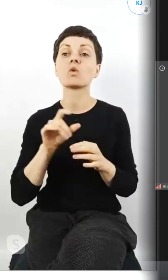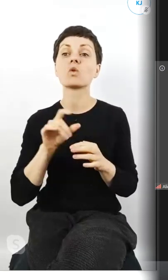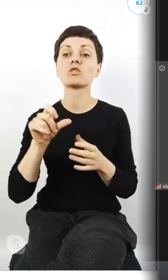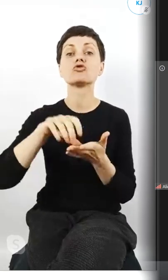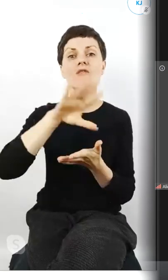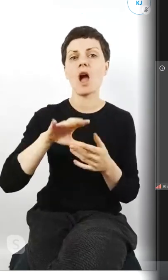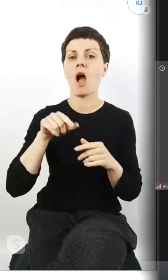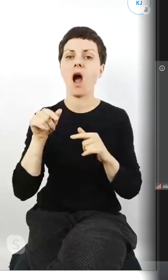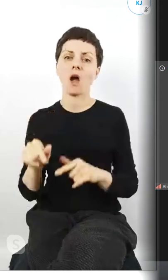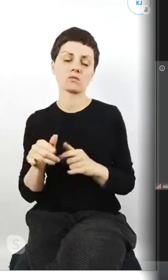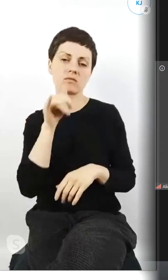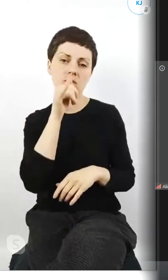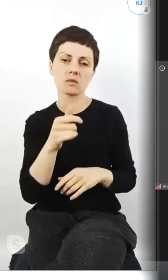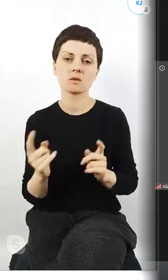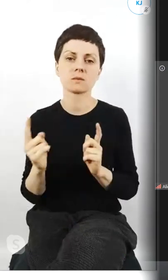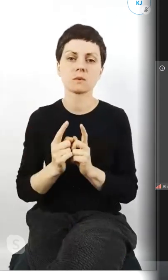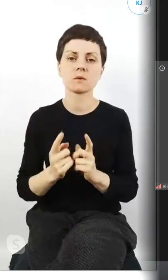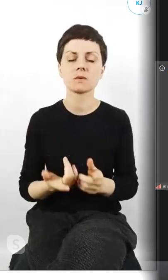a nie innym.